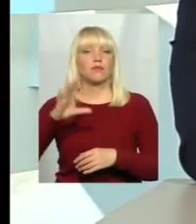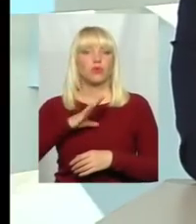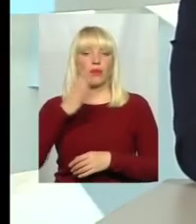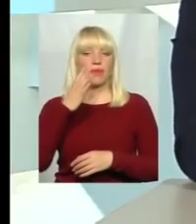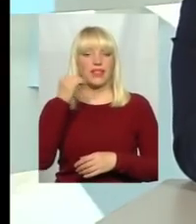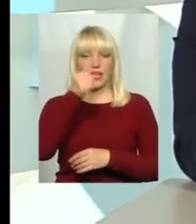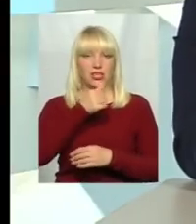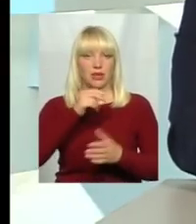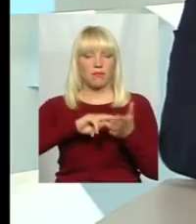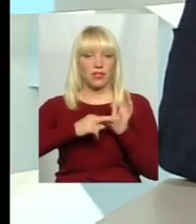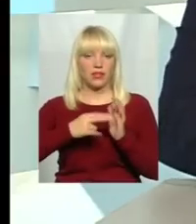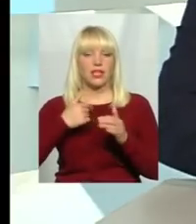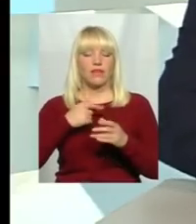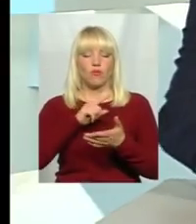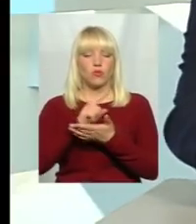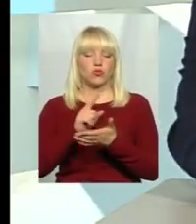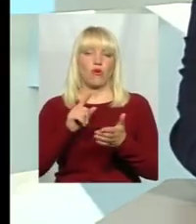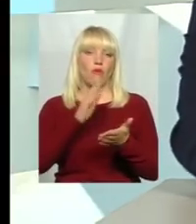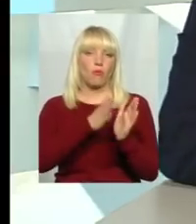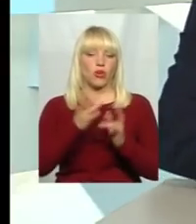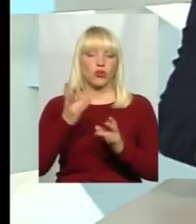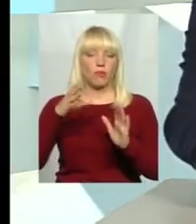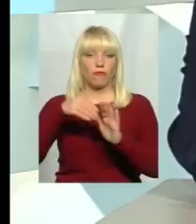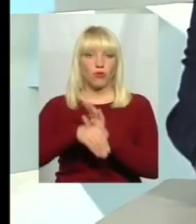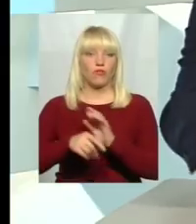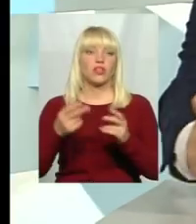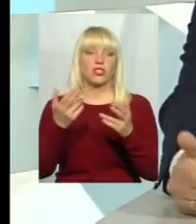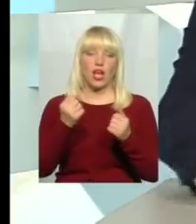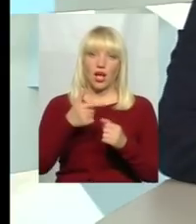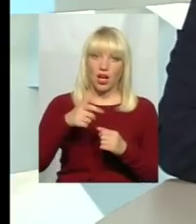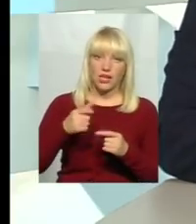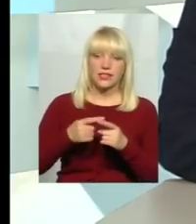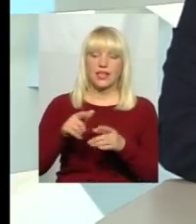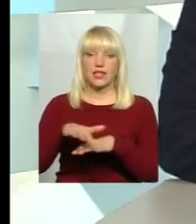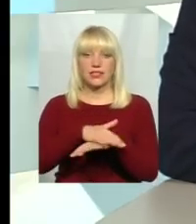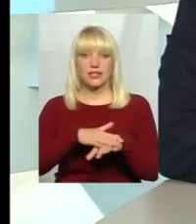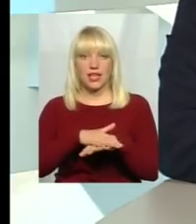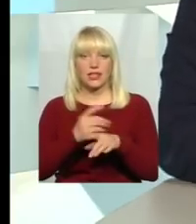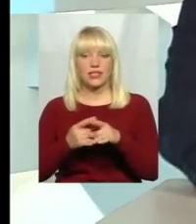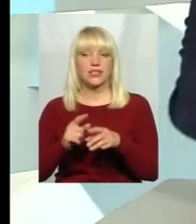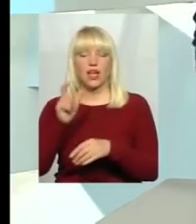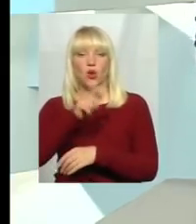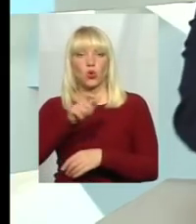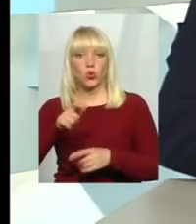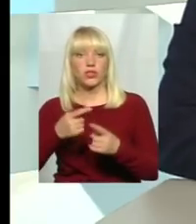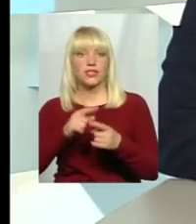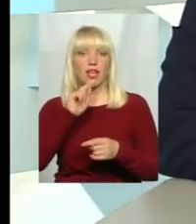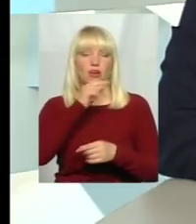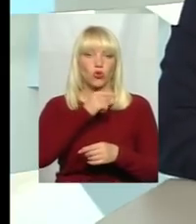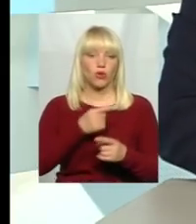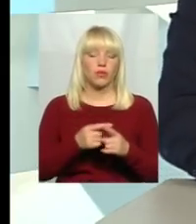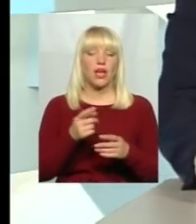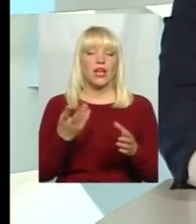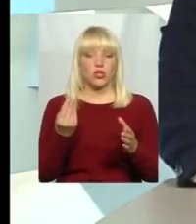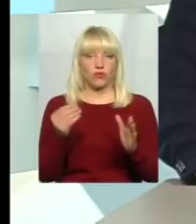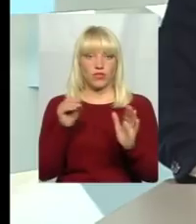впроваджувати, і тоді ми будемо бачити, ага, оце населення, оце люди, а це економіка. Клали 30 мільйонів, покажіть 300 робочих місць.